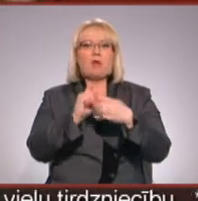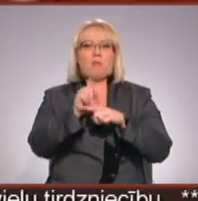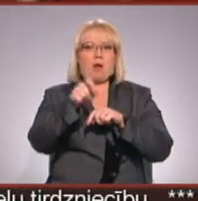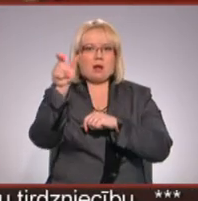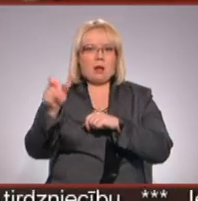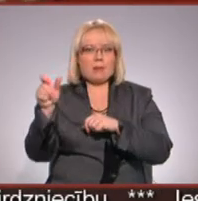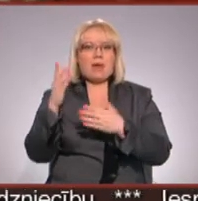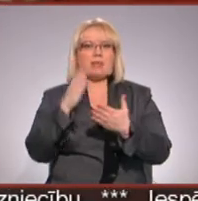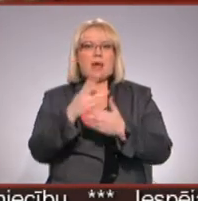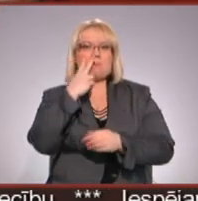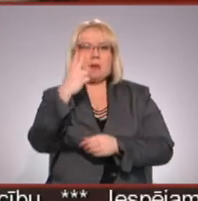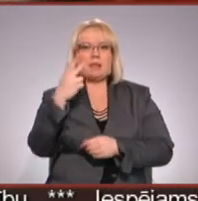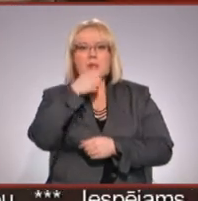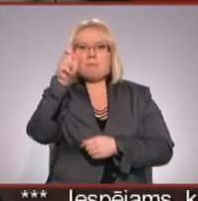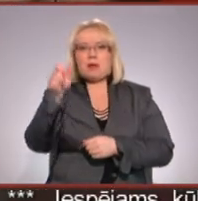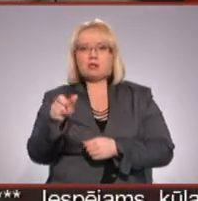Paldies!